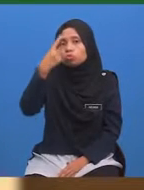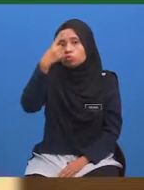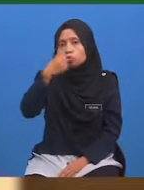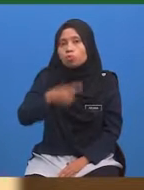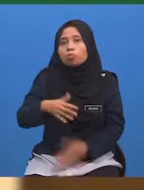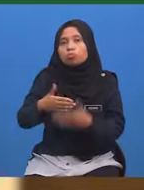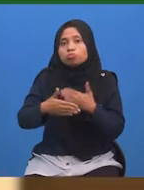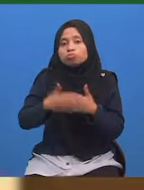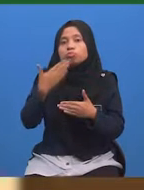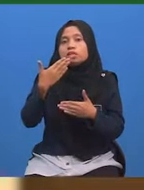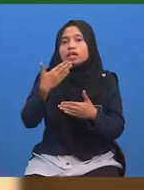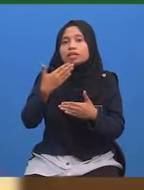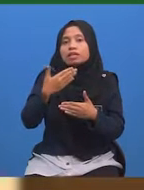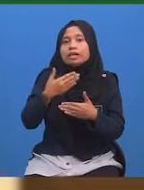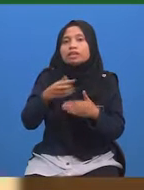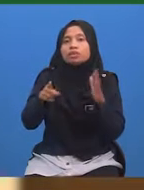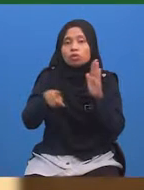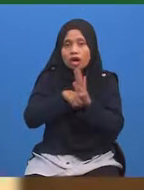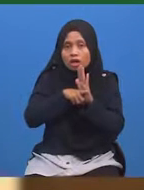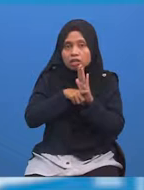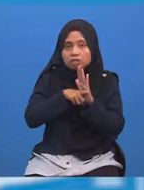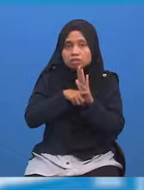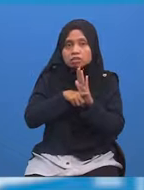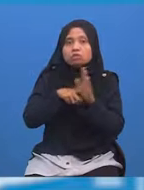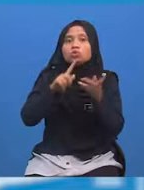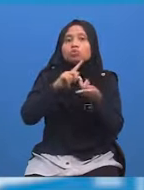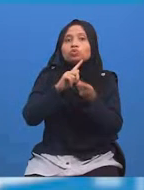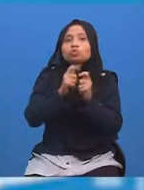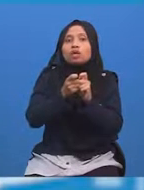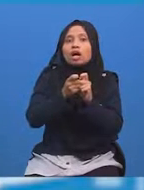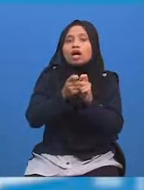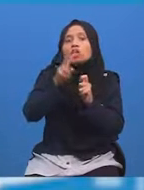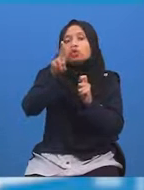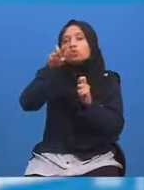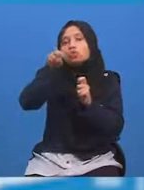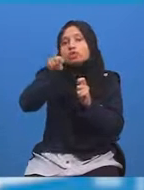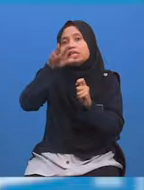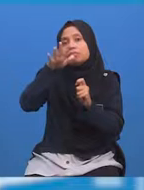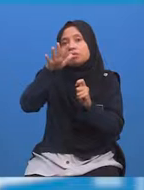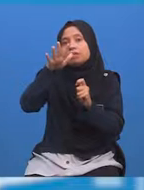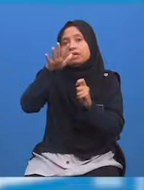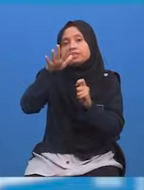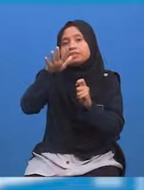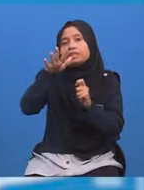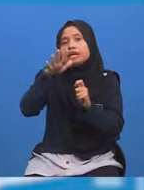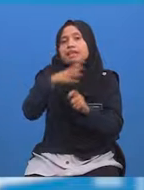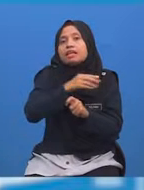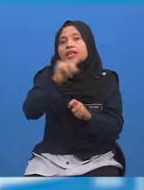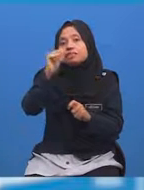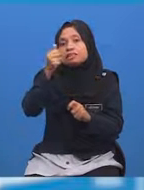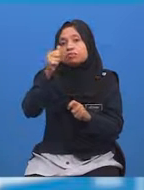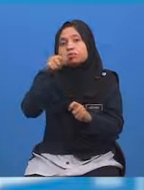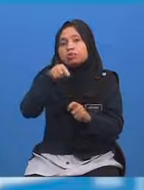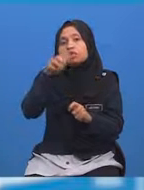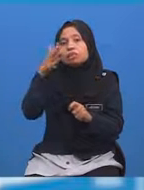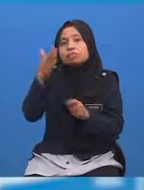memudahkan proses menolak masa Tukarkan 2.15 petang Dan 10.15